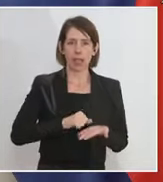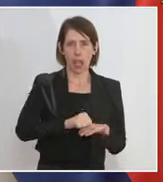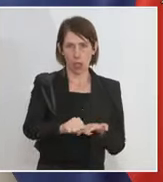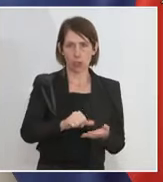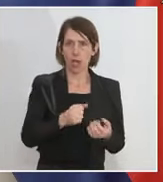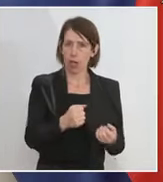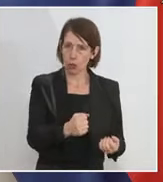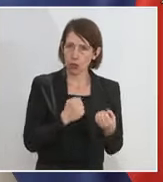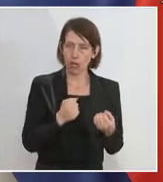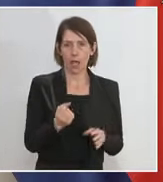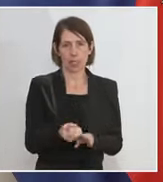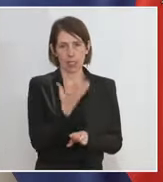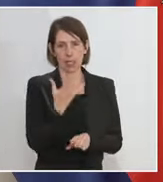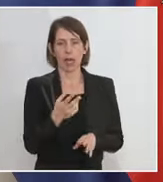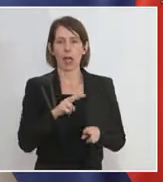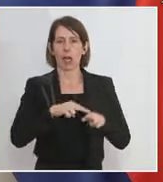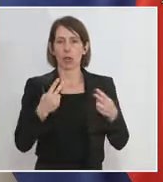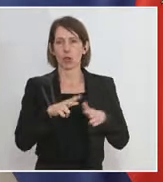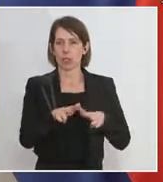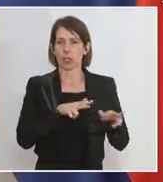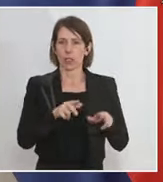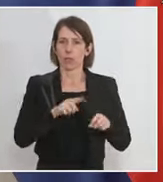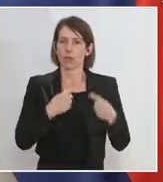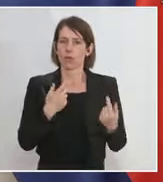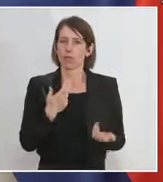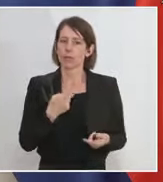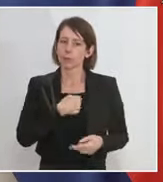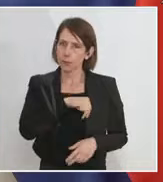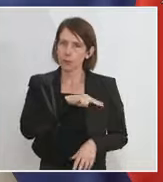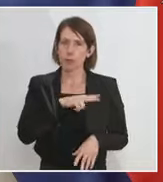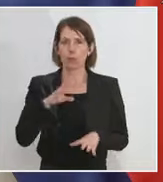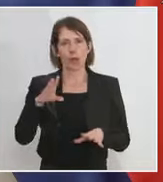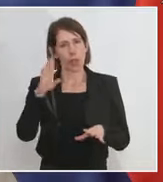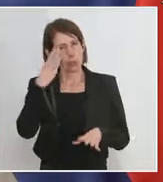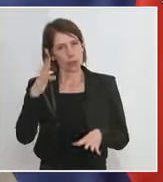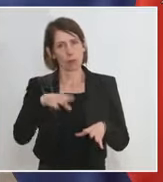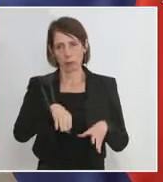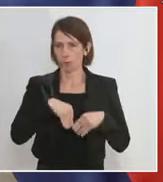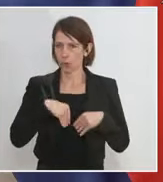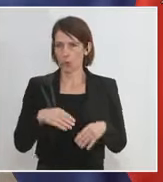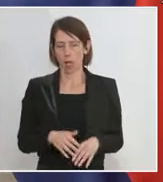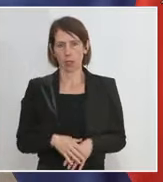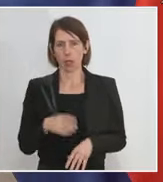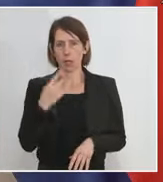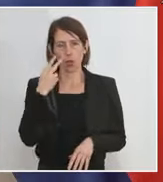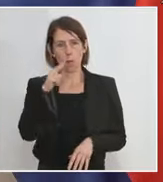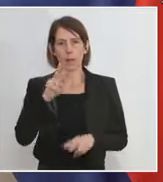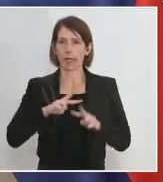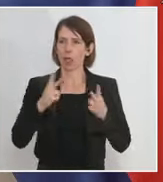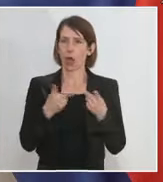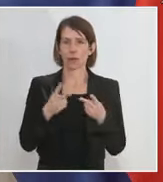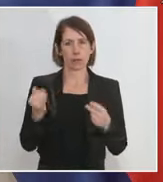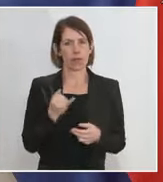ein sehr starkes Signal dieser Bundesregierung, dass wir eben unserer Verantwortung bewusst sind und auch diesen Blick über den Tellerrand